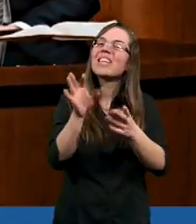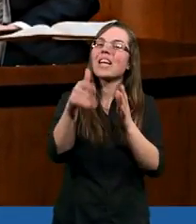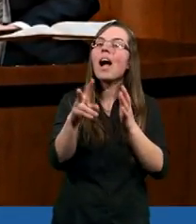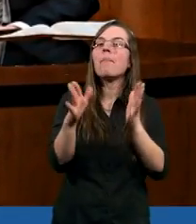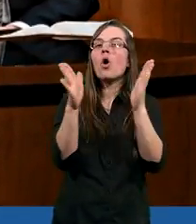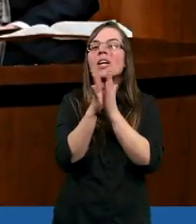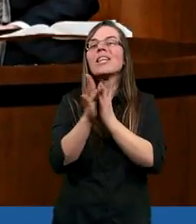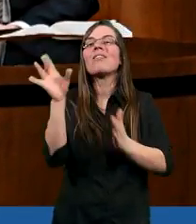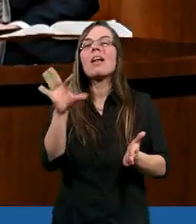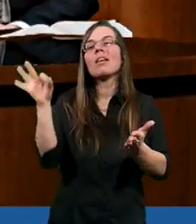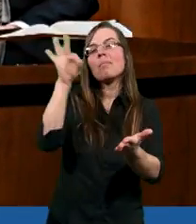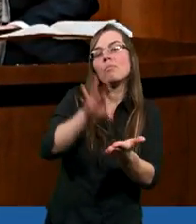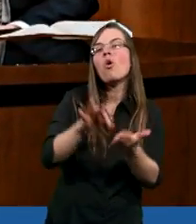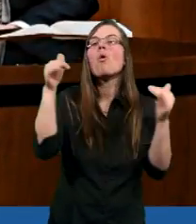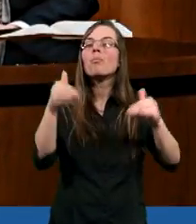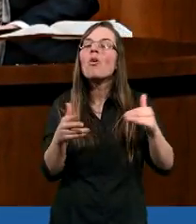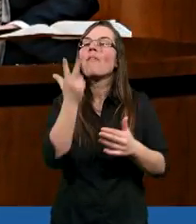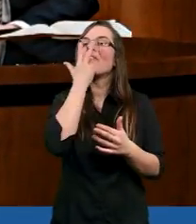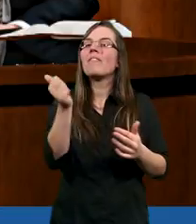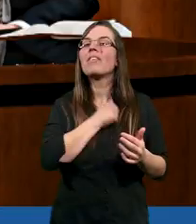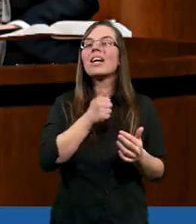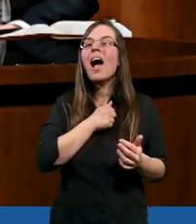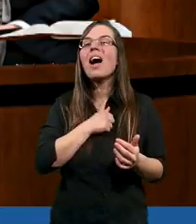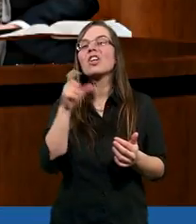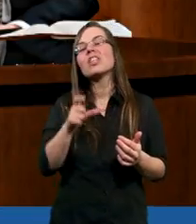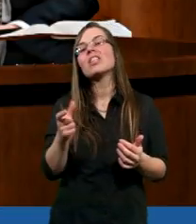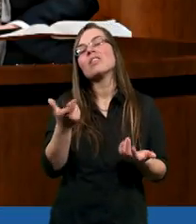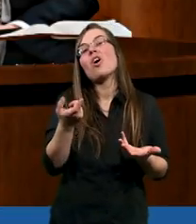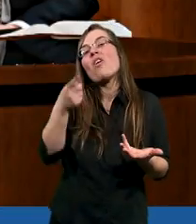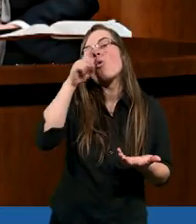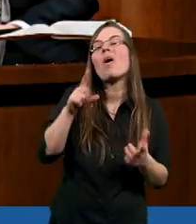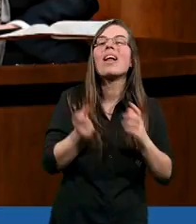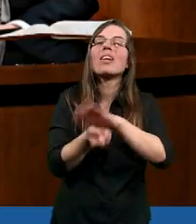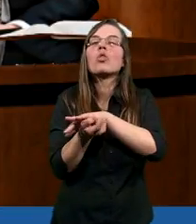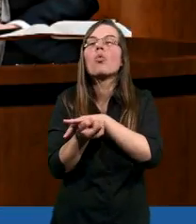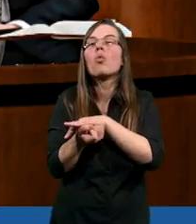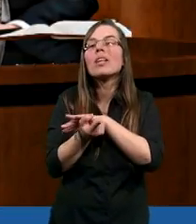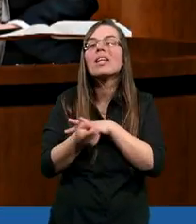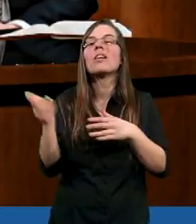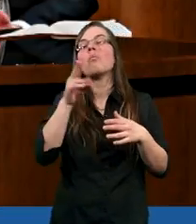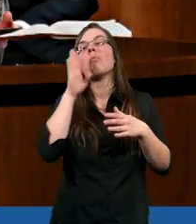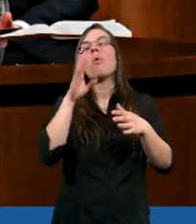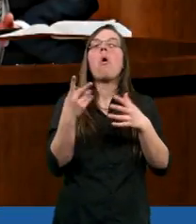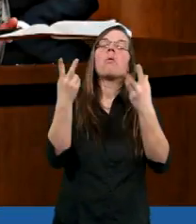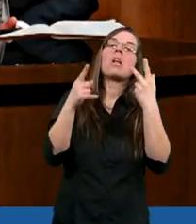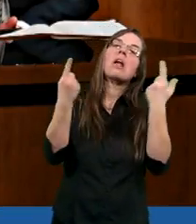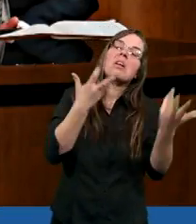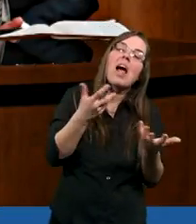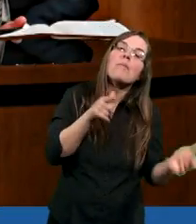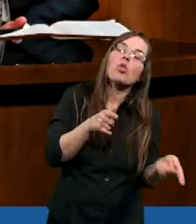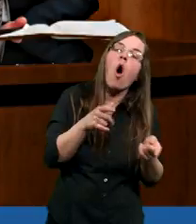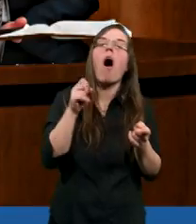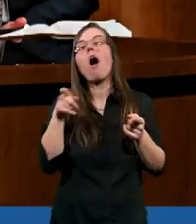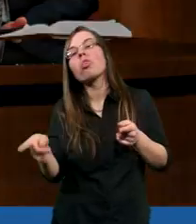pewnością może wręcz przynieść złe skutki, bo może nas odprowadzić od Pana Boga. W pewnym momencie